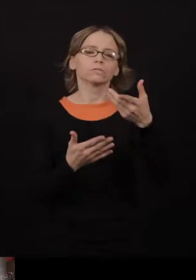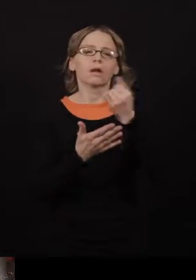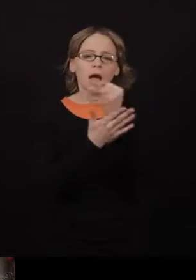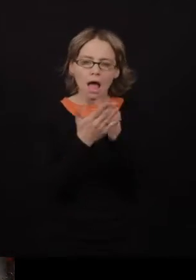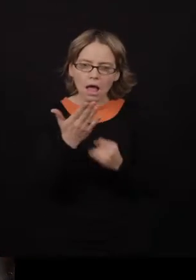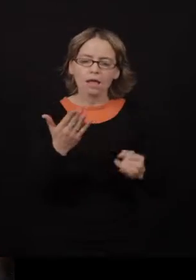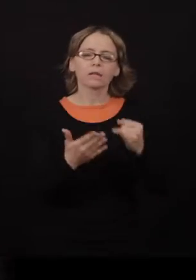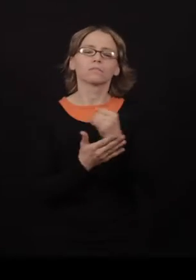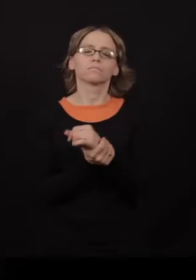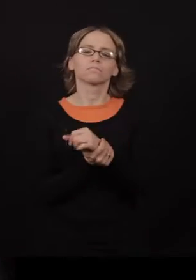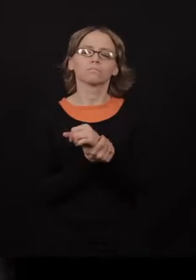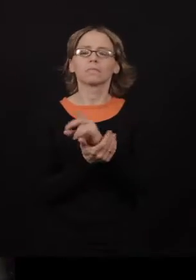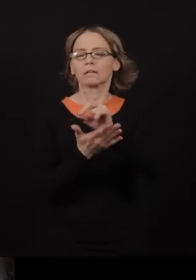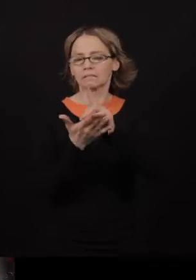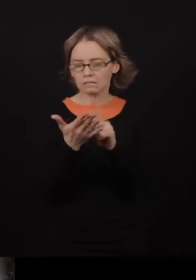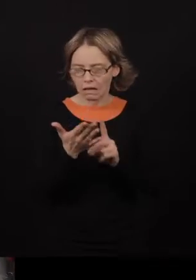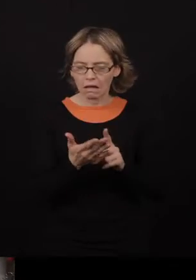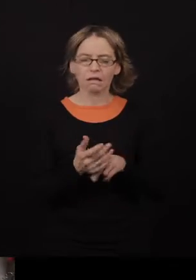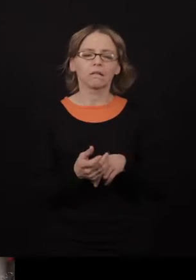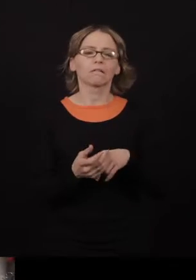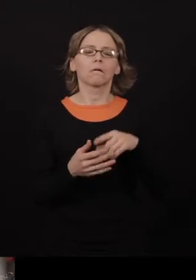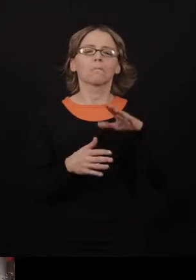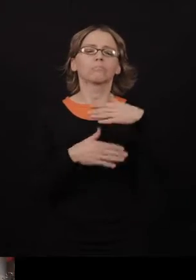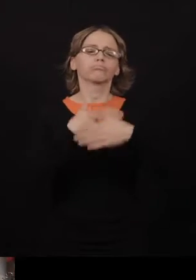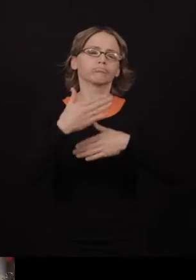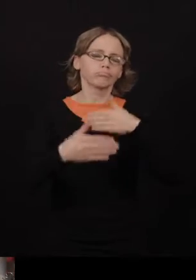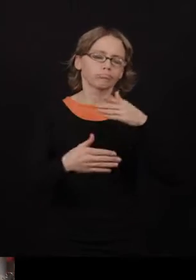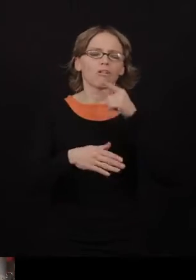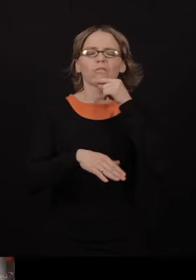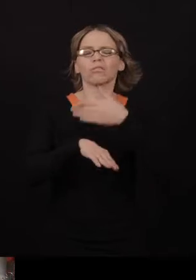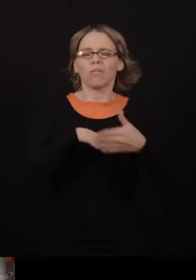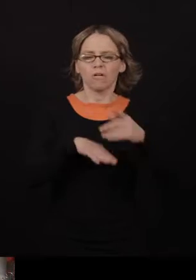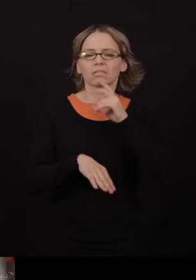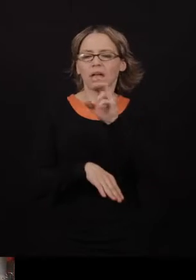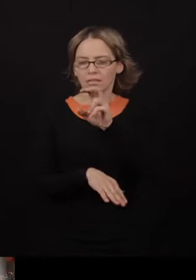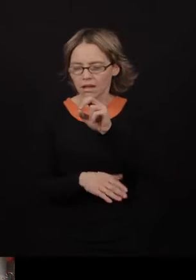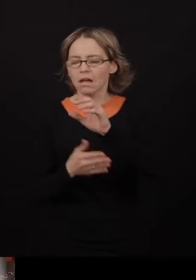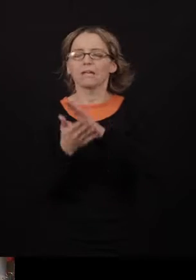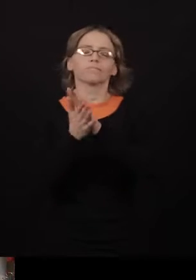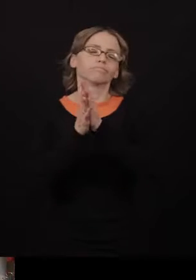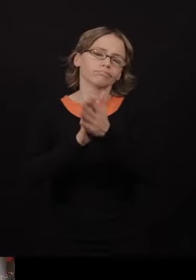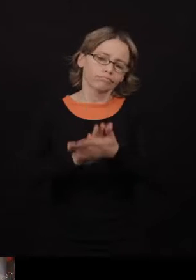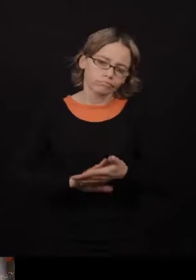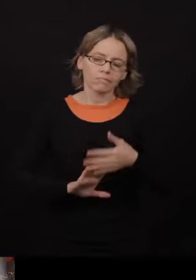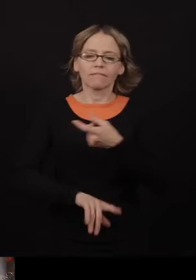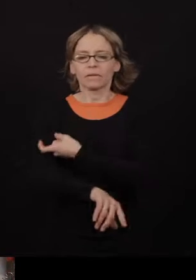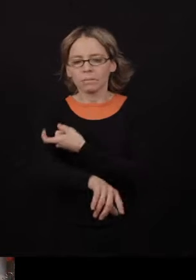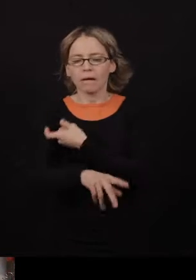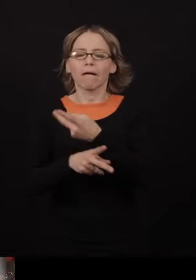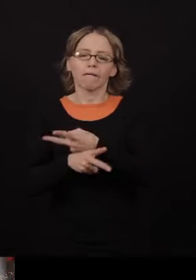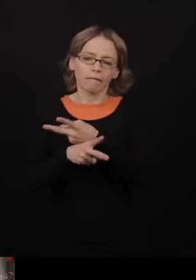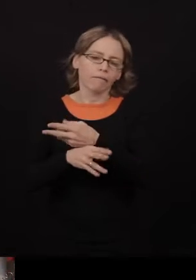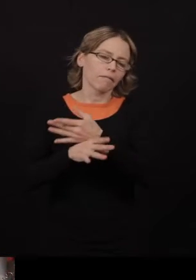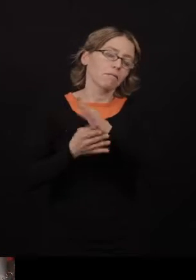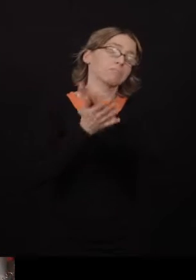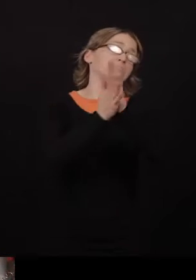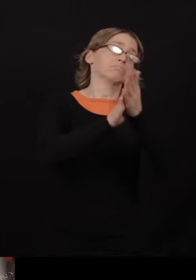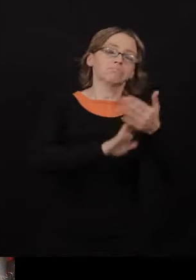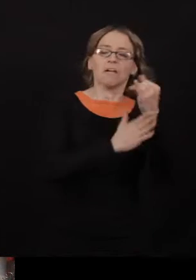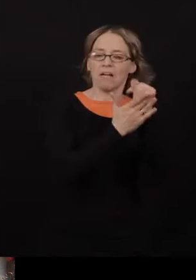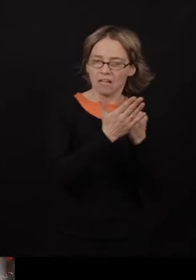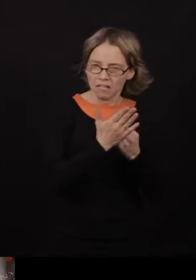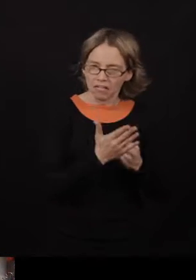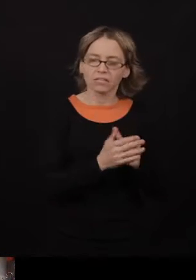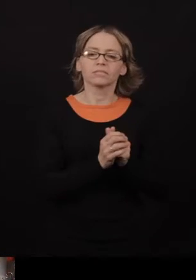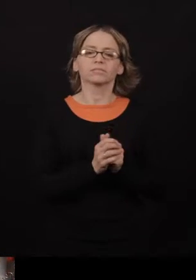durant une partie de cette période et je crée des œuvres d'art depuis ce temps. Je vais vous parler de